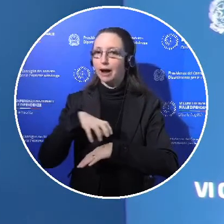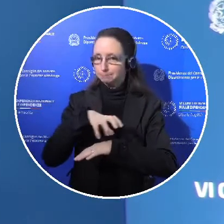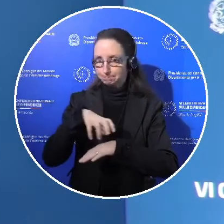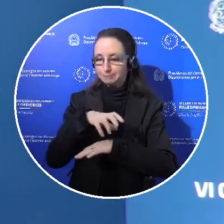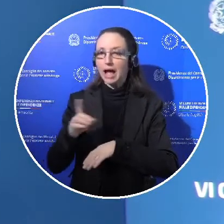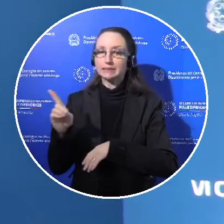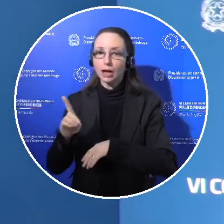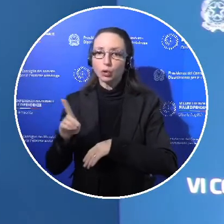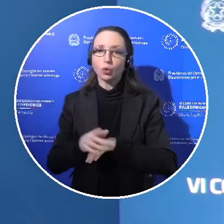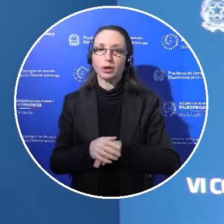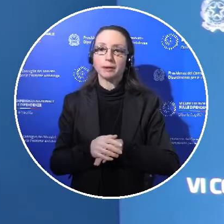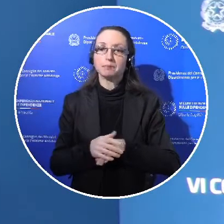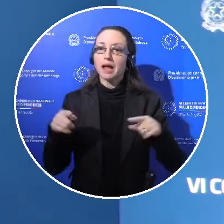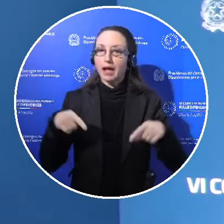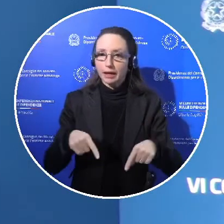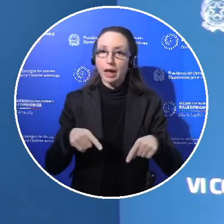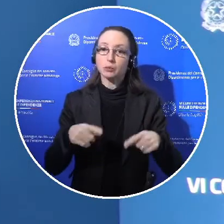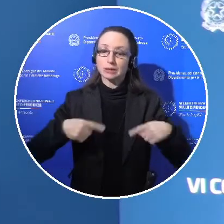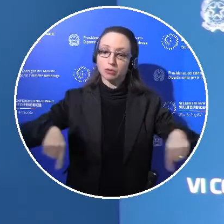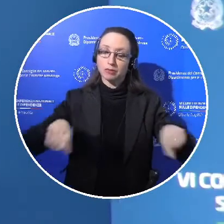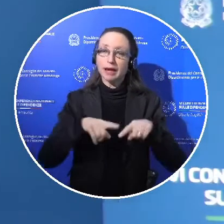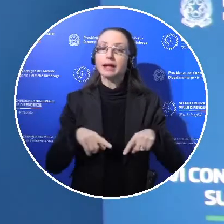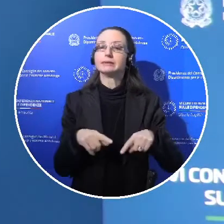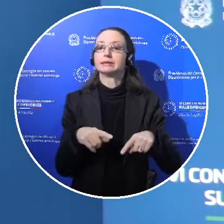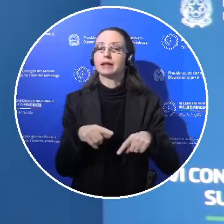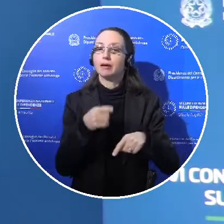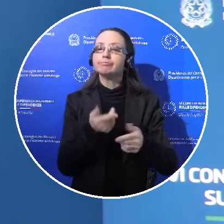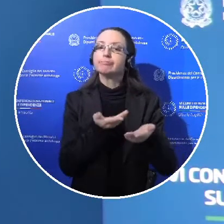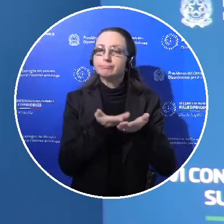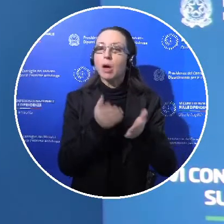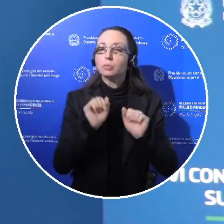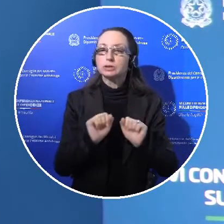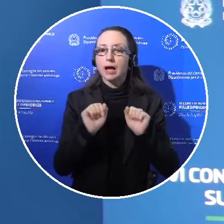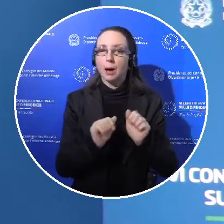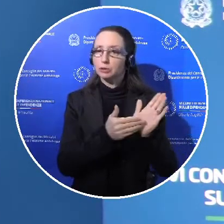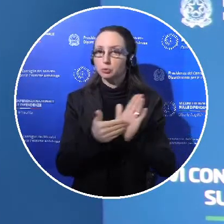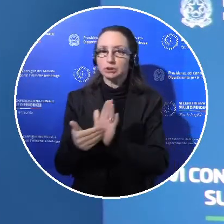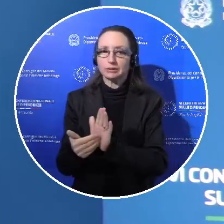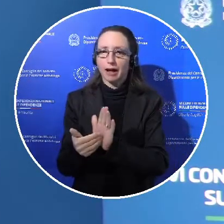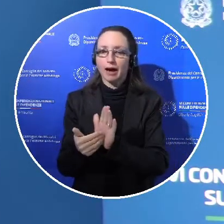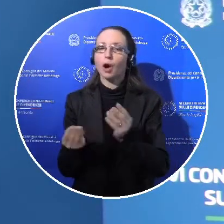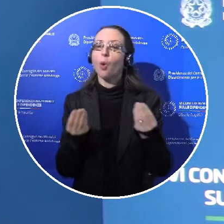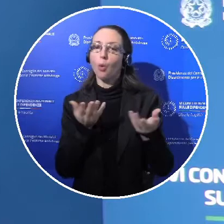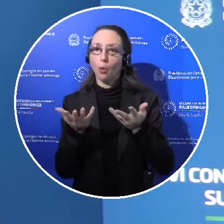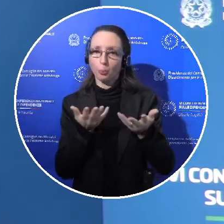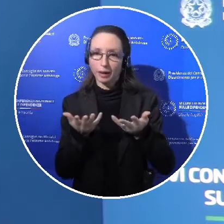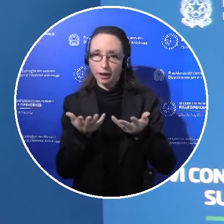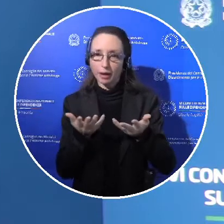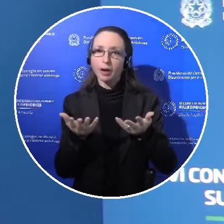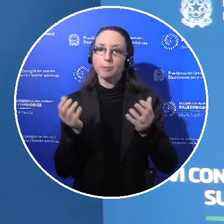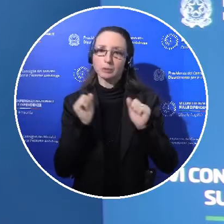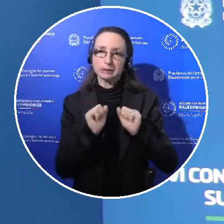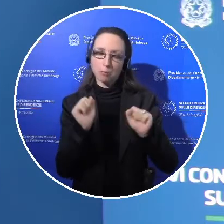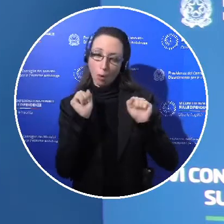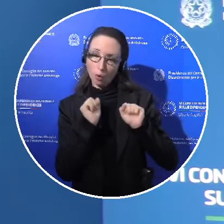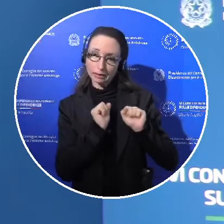questa conferenza ci permette di poter illustrare cosa facciamo per il contrasto al traffico delle sostanze